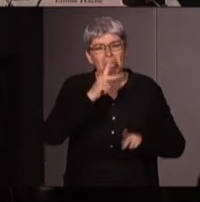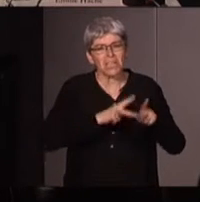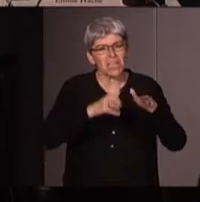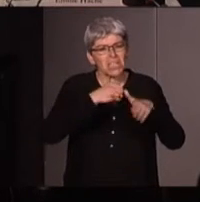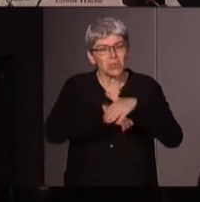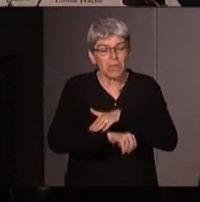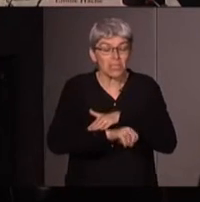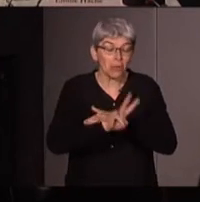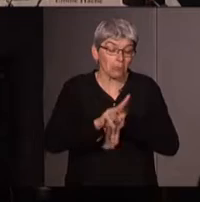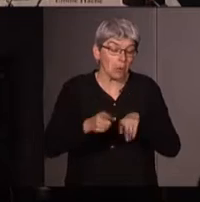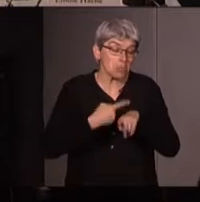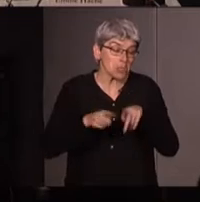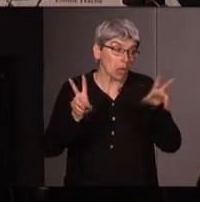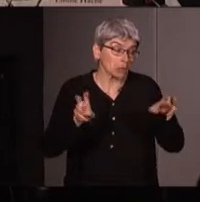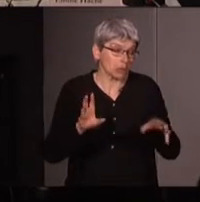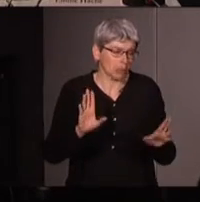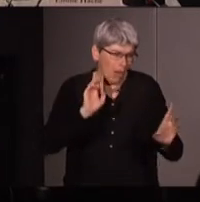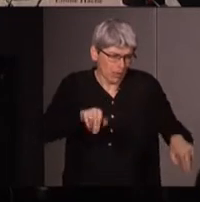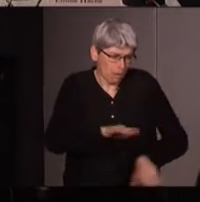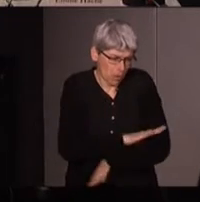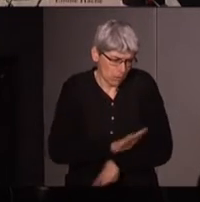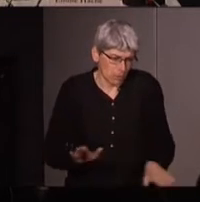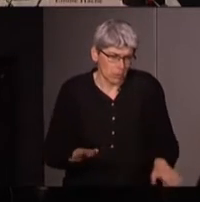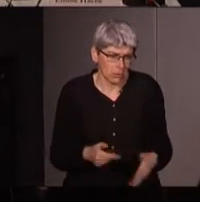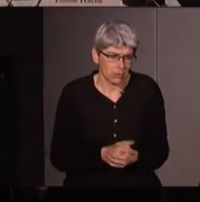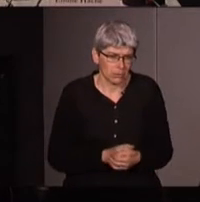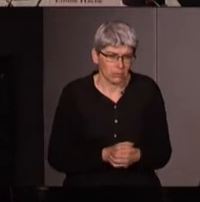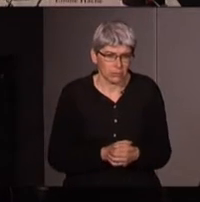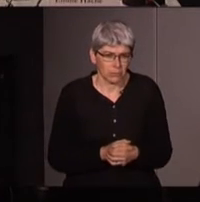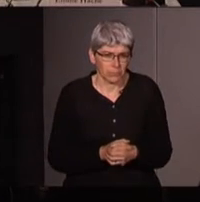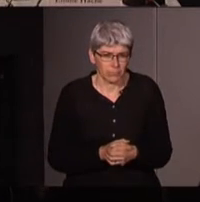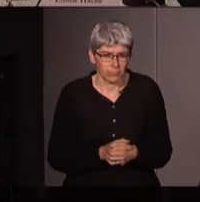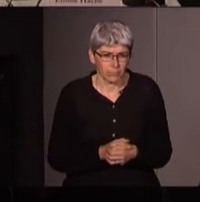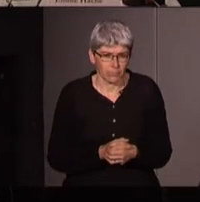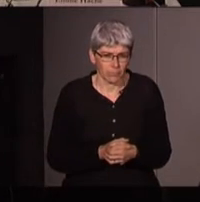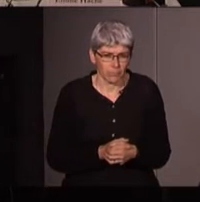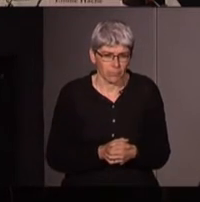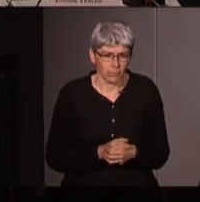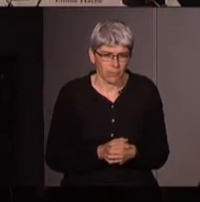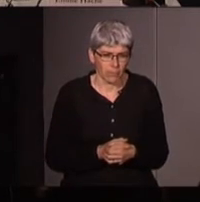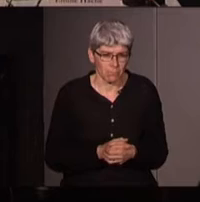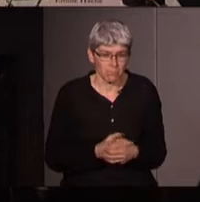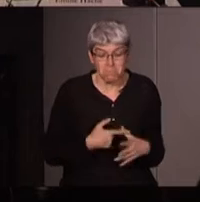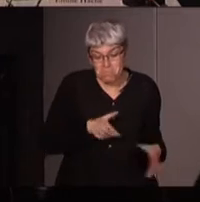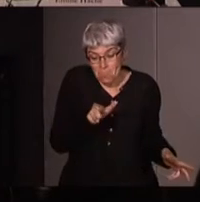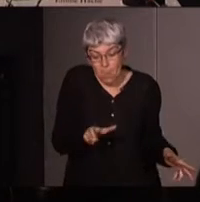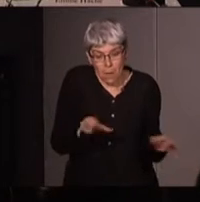mais bon c'est de la SU dit j'avais pas de mots